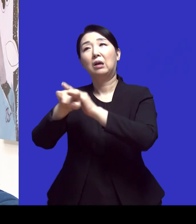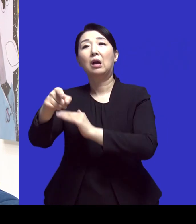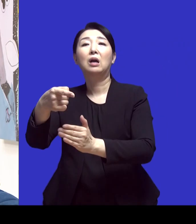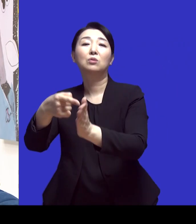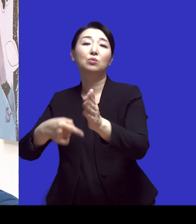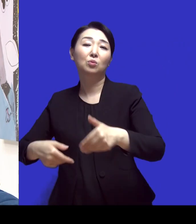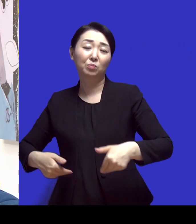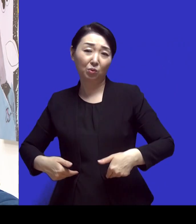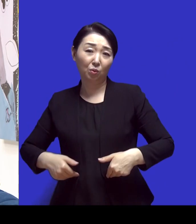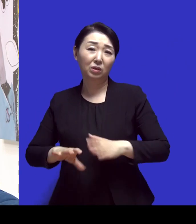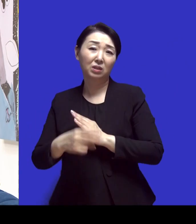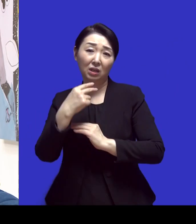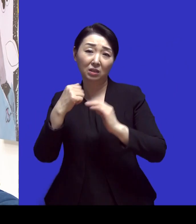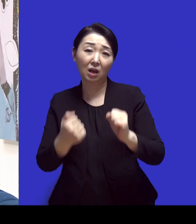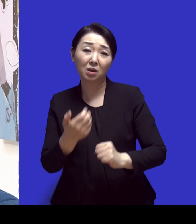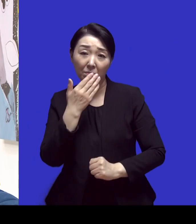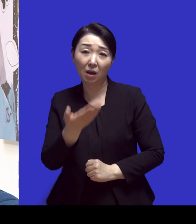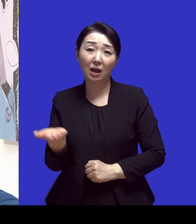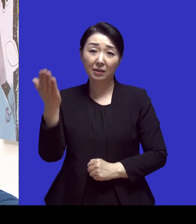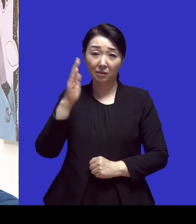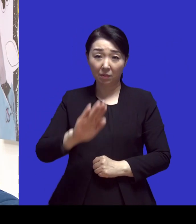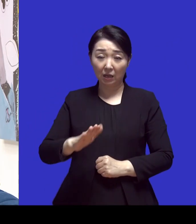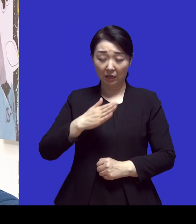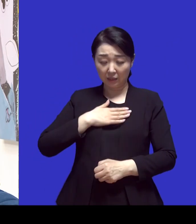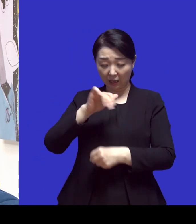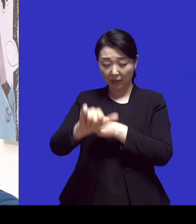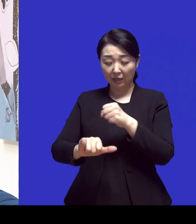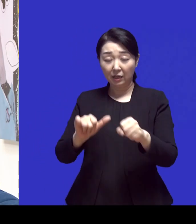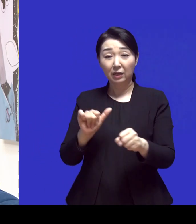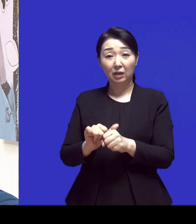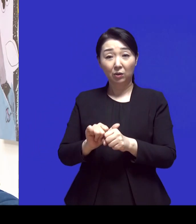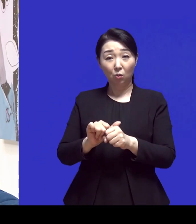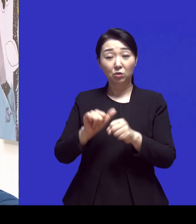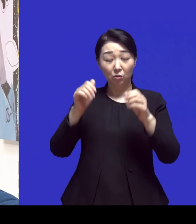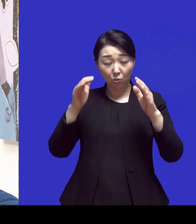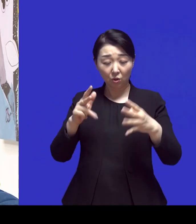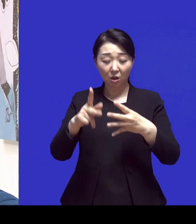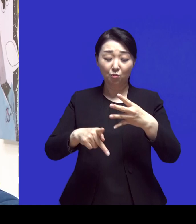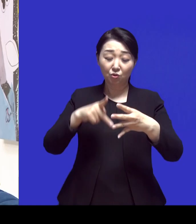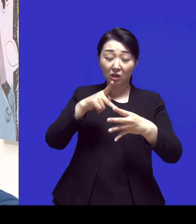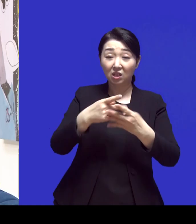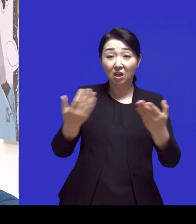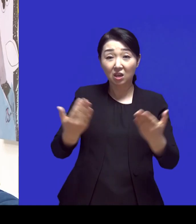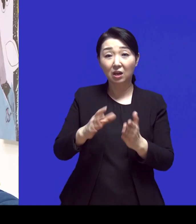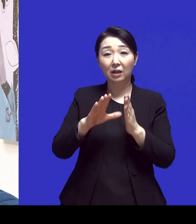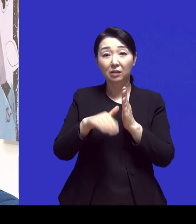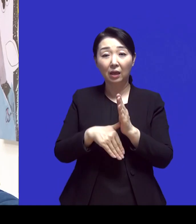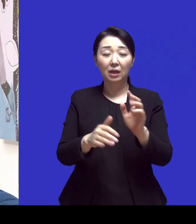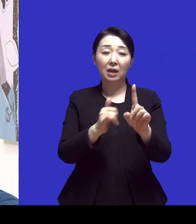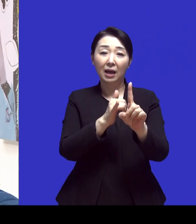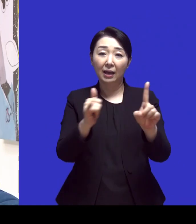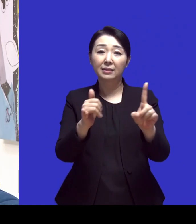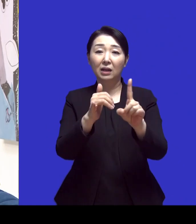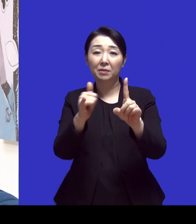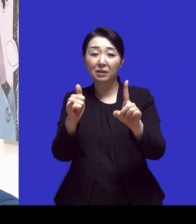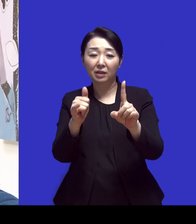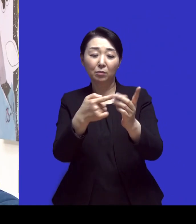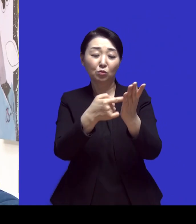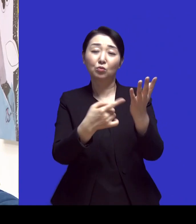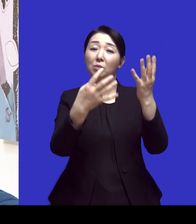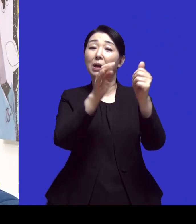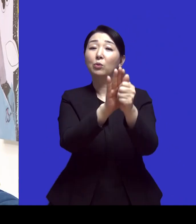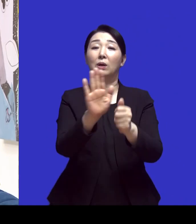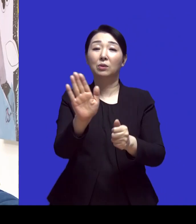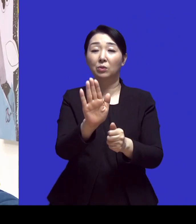감사하게 저희가 이제 5년간 프로젝트 하면서 저희가 한 명 한 명 수술을 많이 하는 것보다도